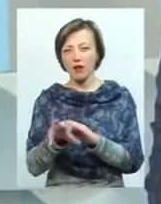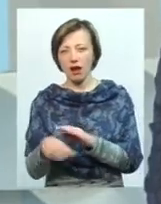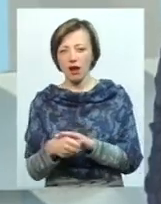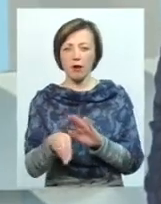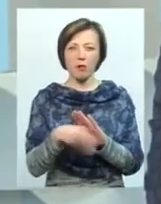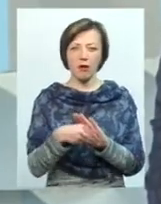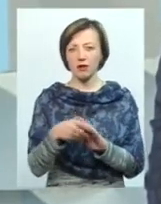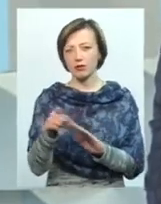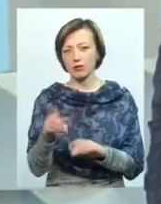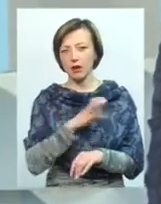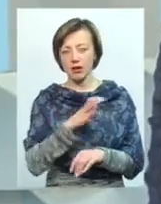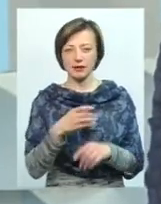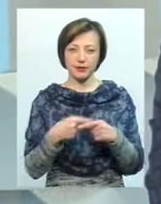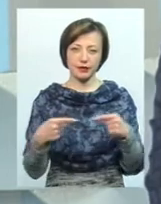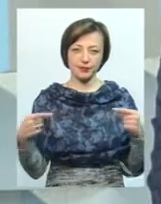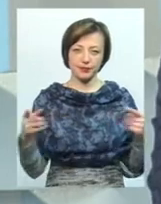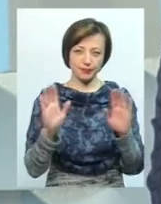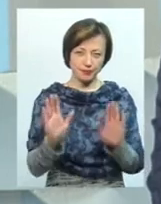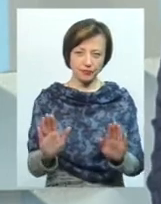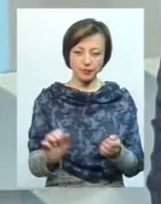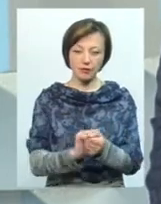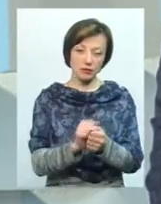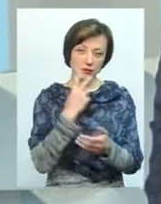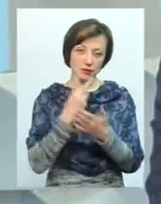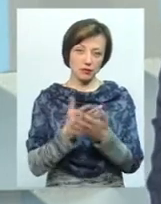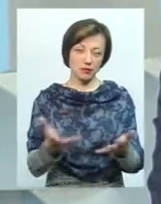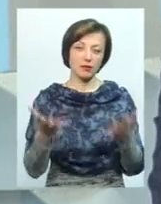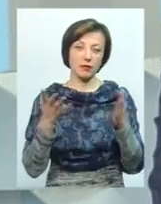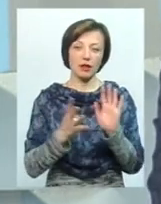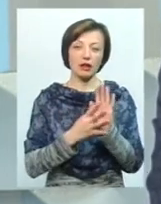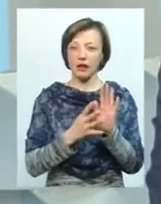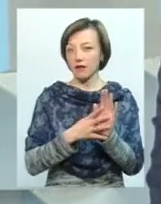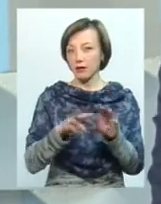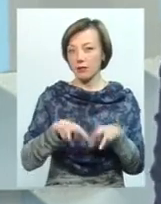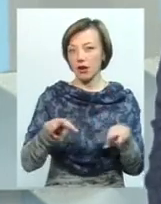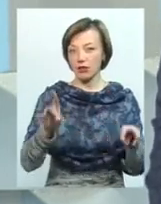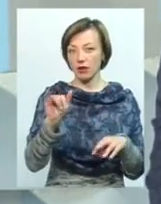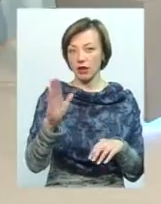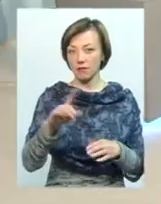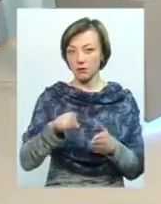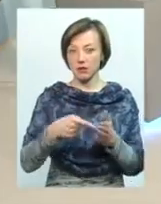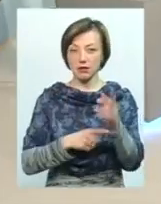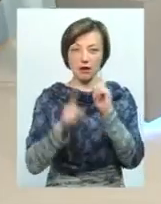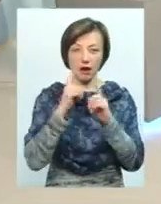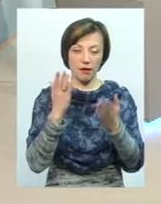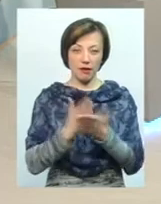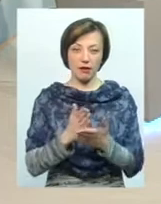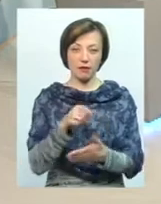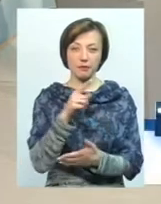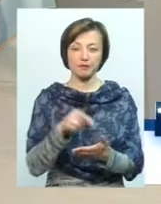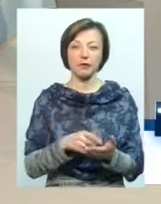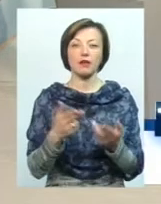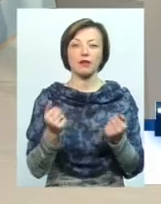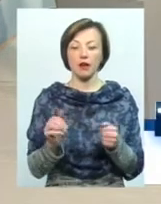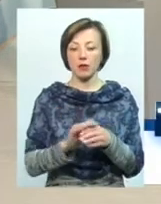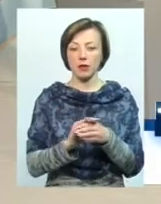хабарник, той там багаті, і так далі. А тут, ну, все на папері видно. У нас і 9 мільйонерів, наприклад, в міській раді. Це хто, якщо можна? Є у вас по прізвищах?